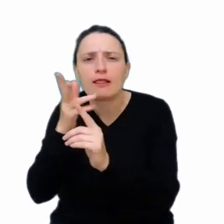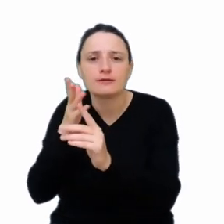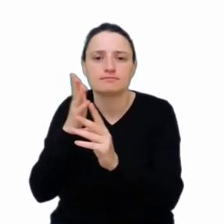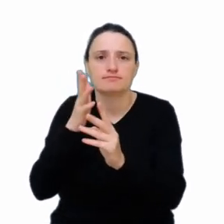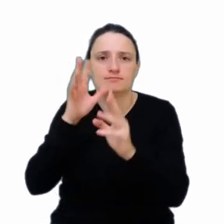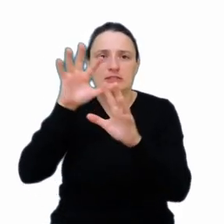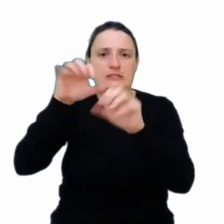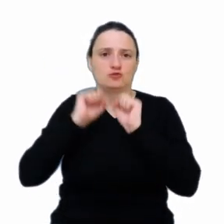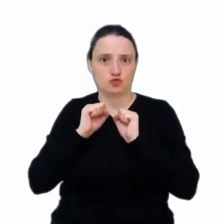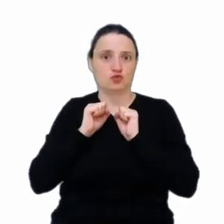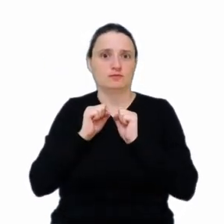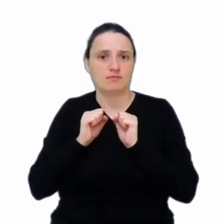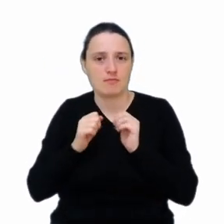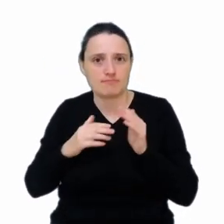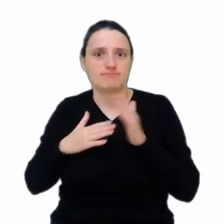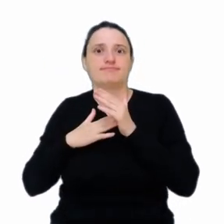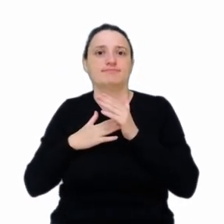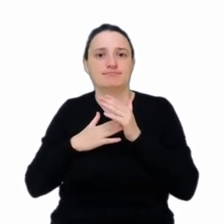w jakimś tam zakresie.